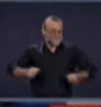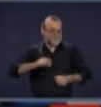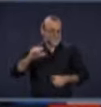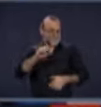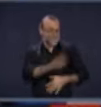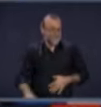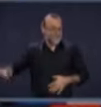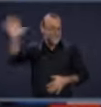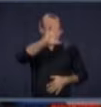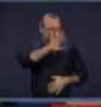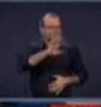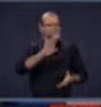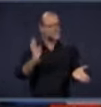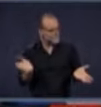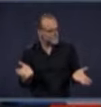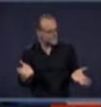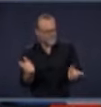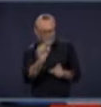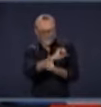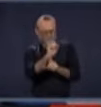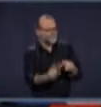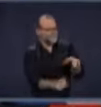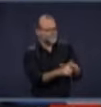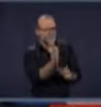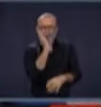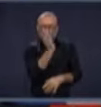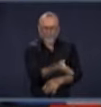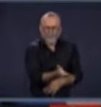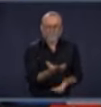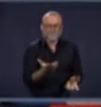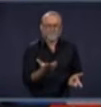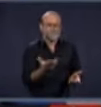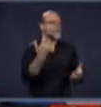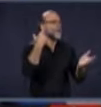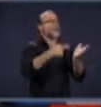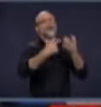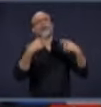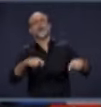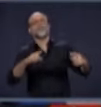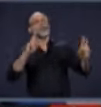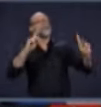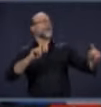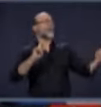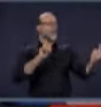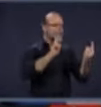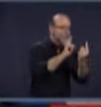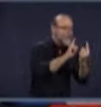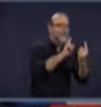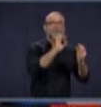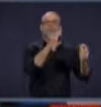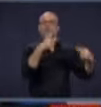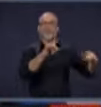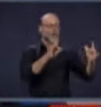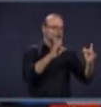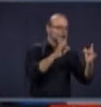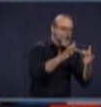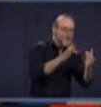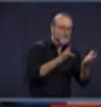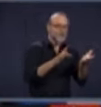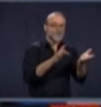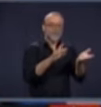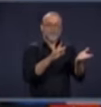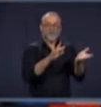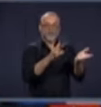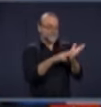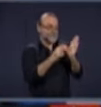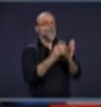n'est pas disparu de la population québécoise, il y aura des cas où on n'aura pas respecté les deux mails, il y